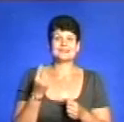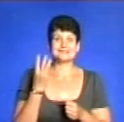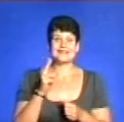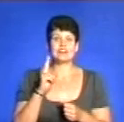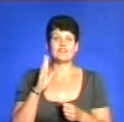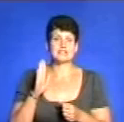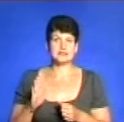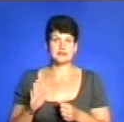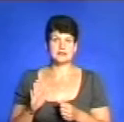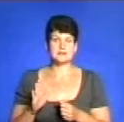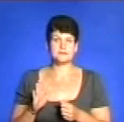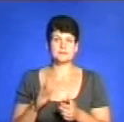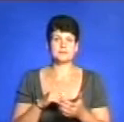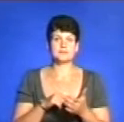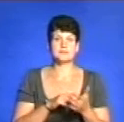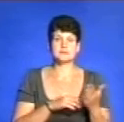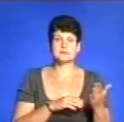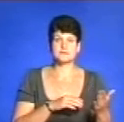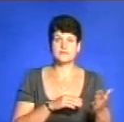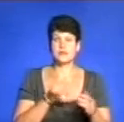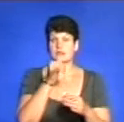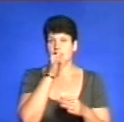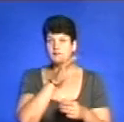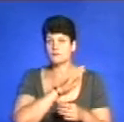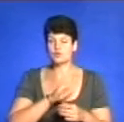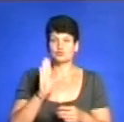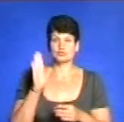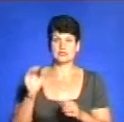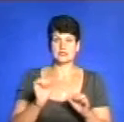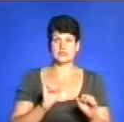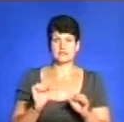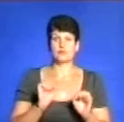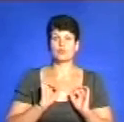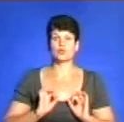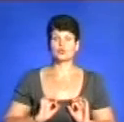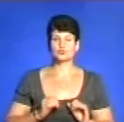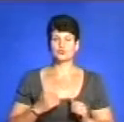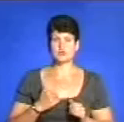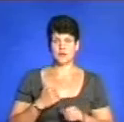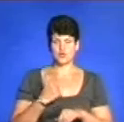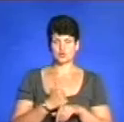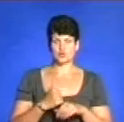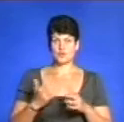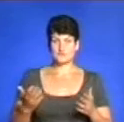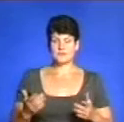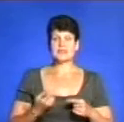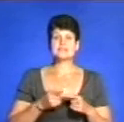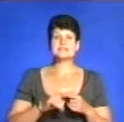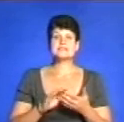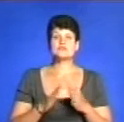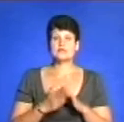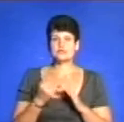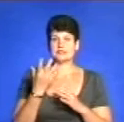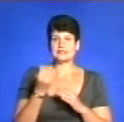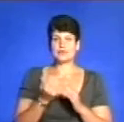ванів міста. Не можуть бути керівником той прокуратури, яку я очевидно. І в цій ситуації, буквально за день